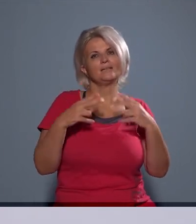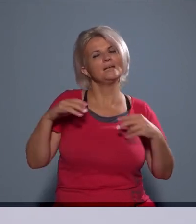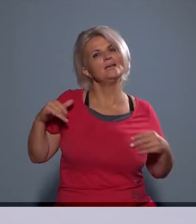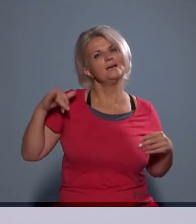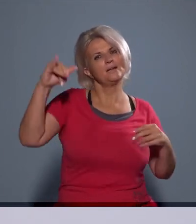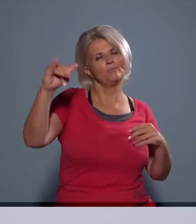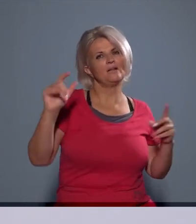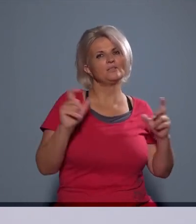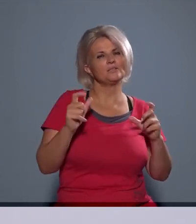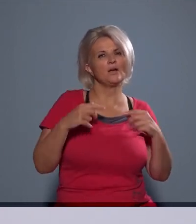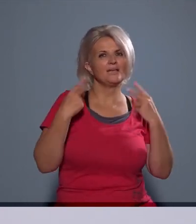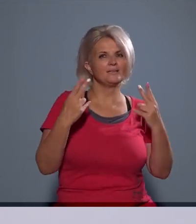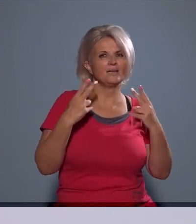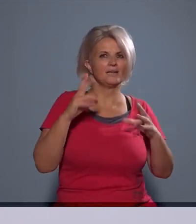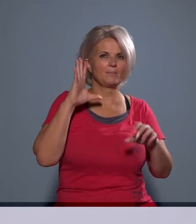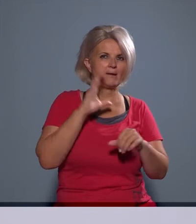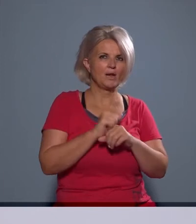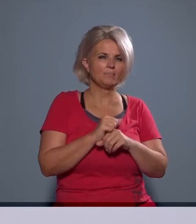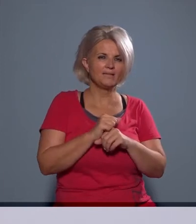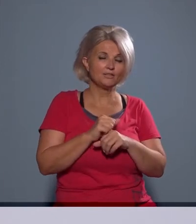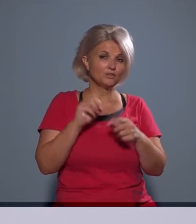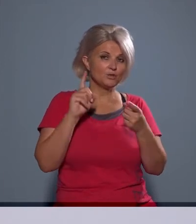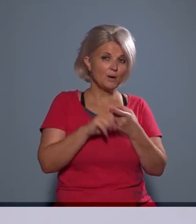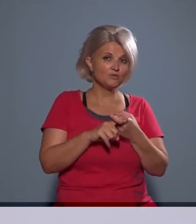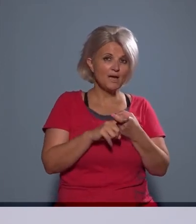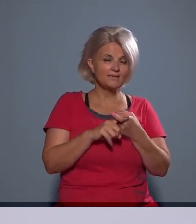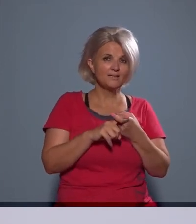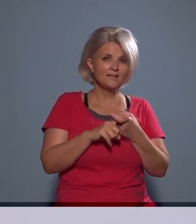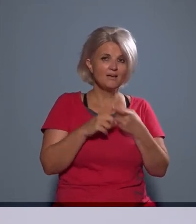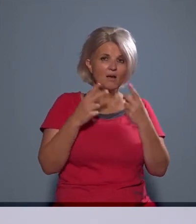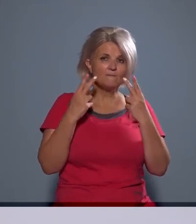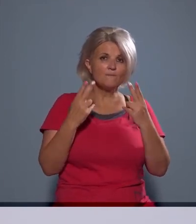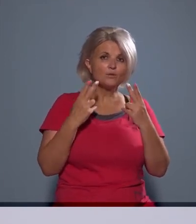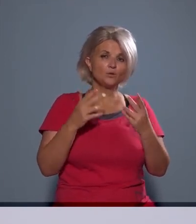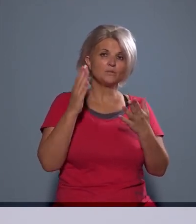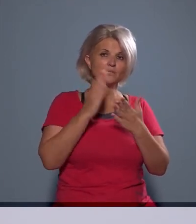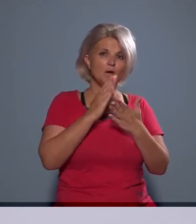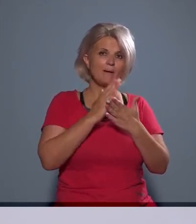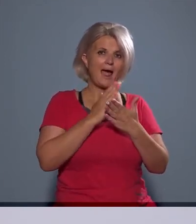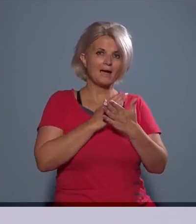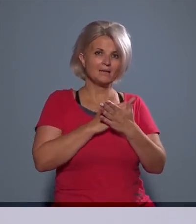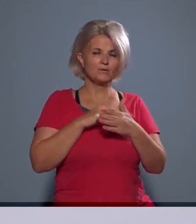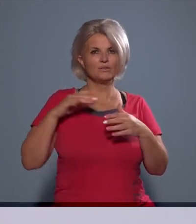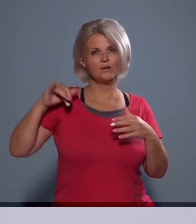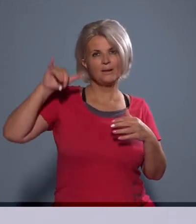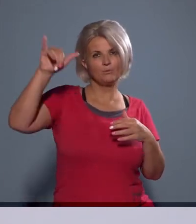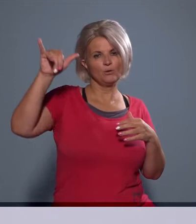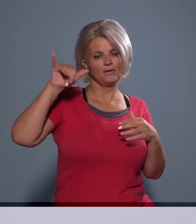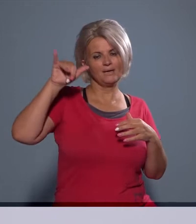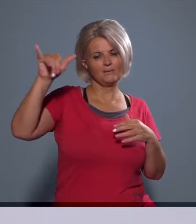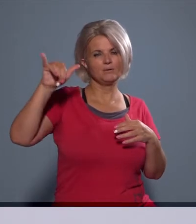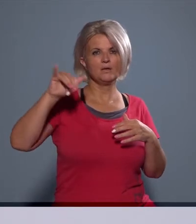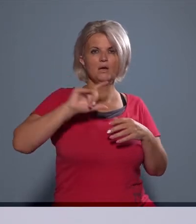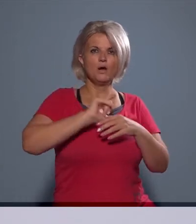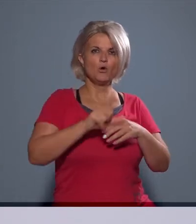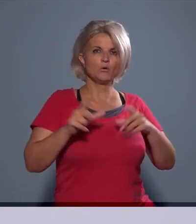értékének a megállapítása kapcsán egy nagyon fontos szabály az, hogy a repülőgépekkeltette zajnak